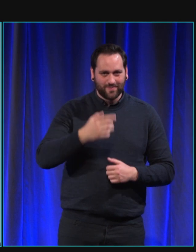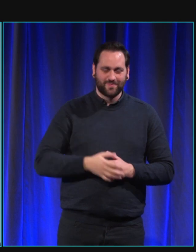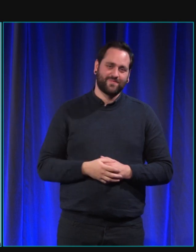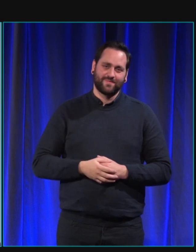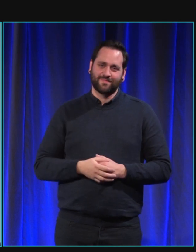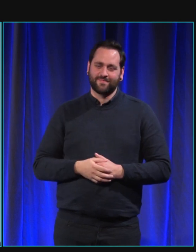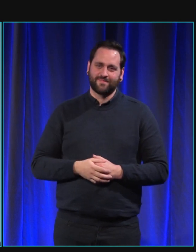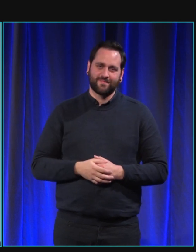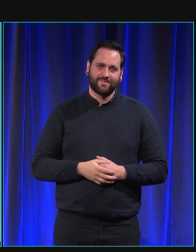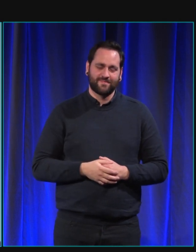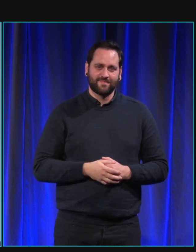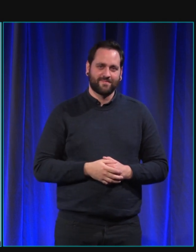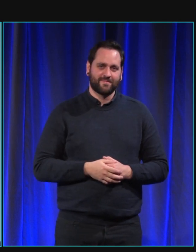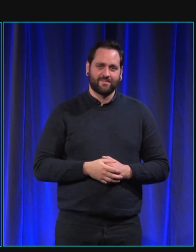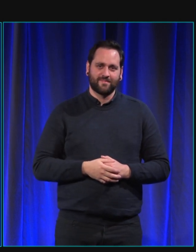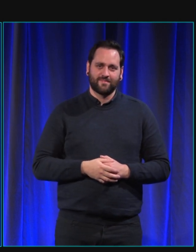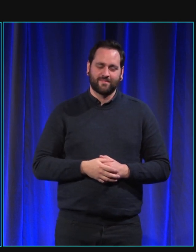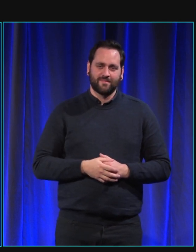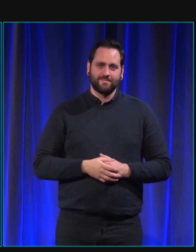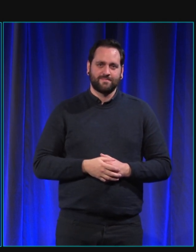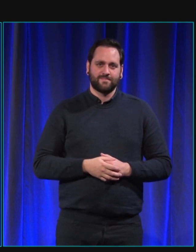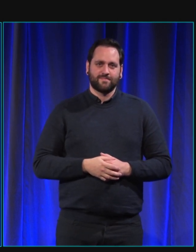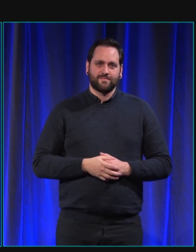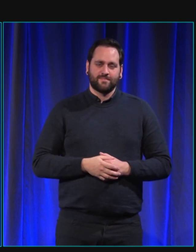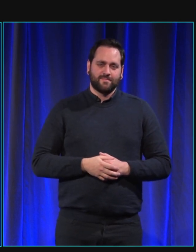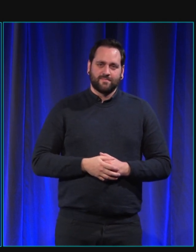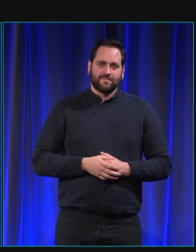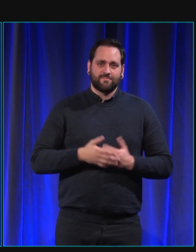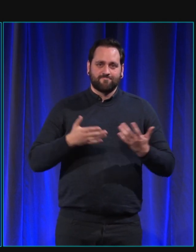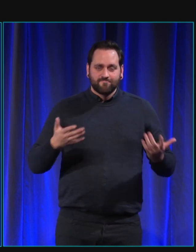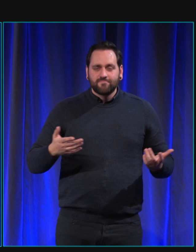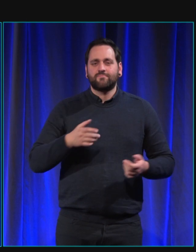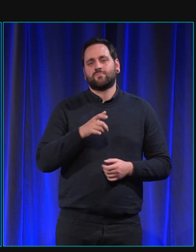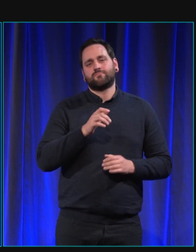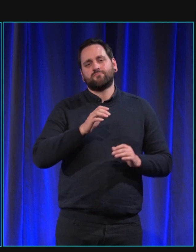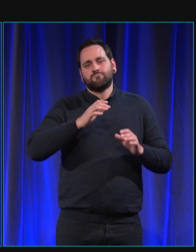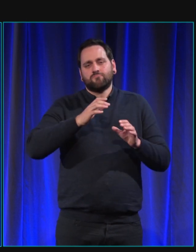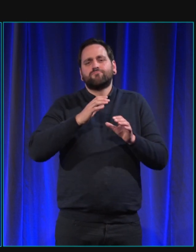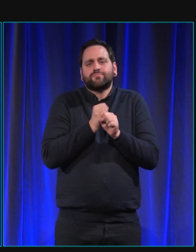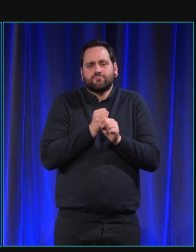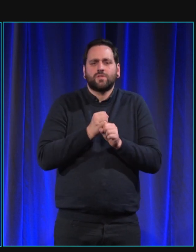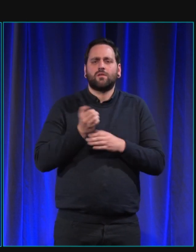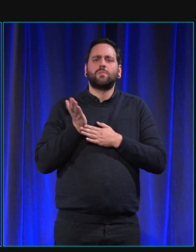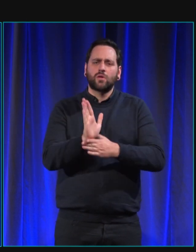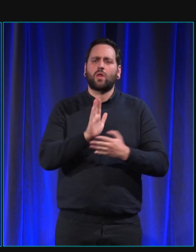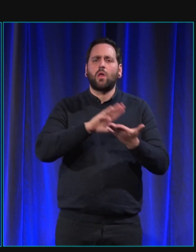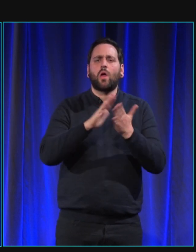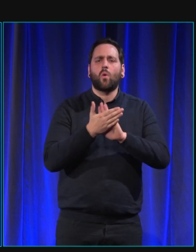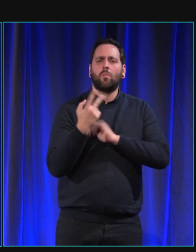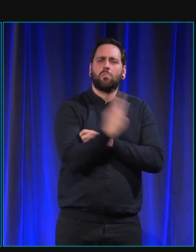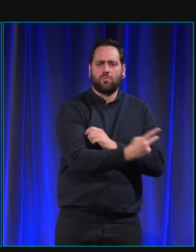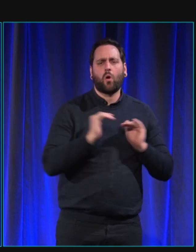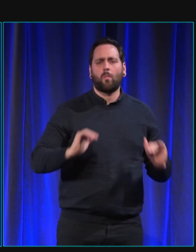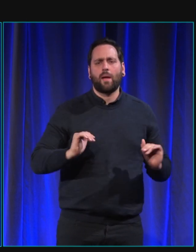de tout ce qu'il peut accomplir, justement. En un seul mot, Les chiens du silence, c'est une association qui